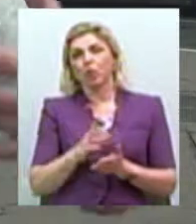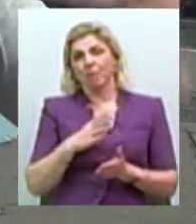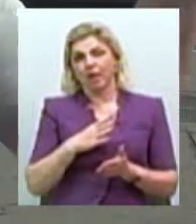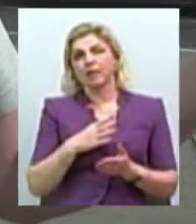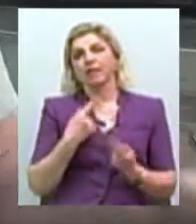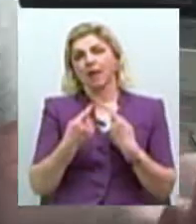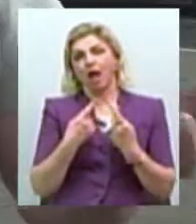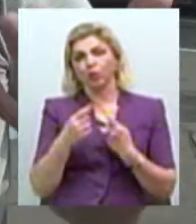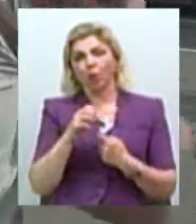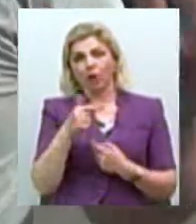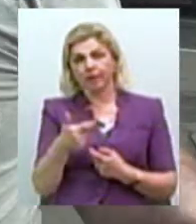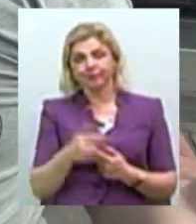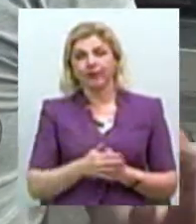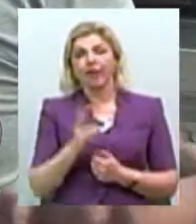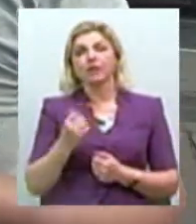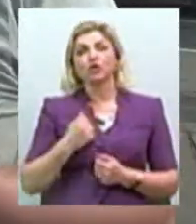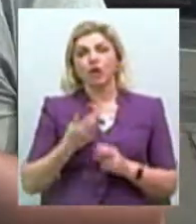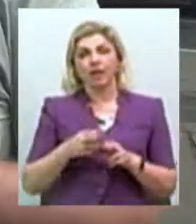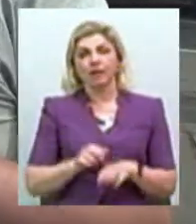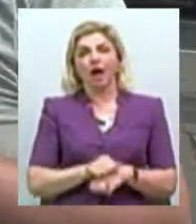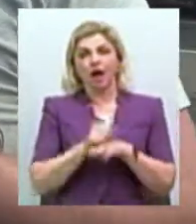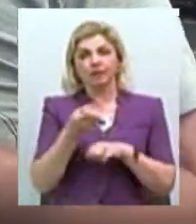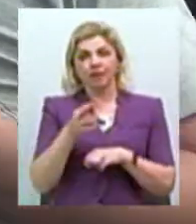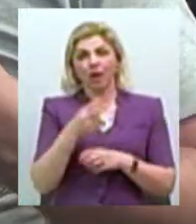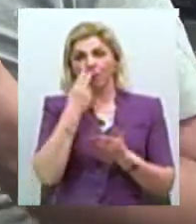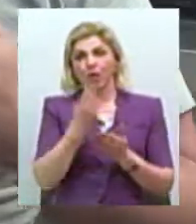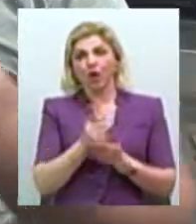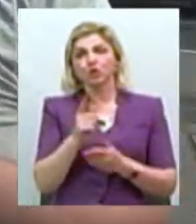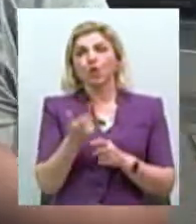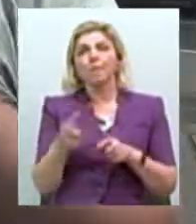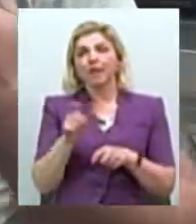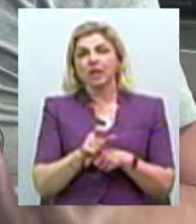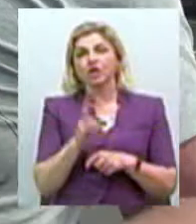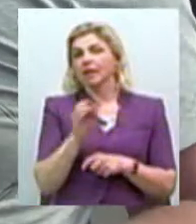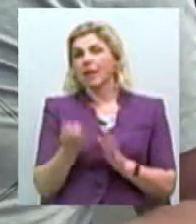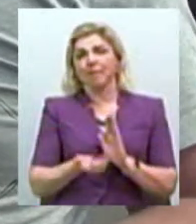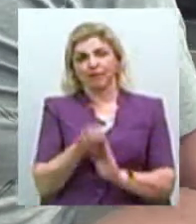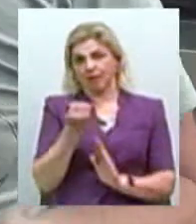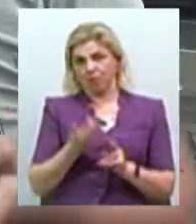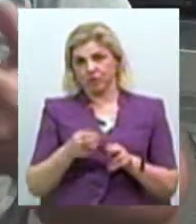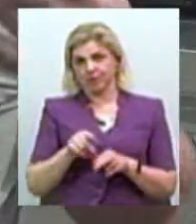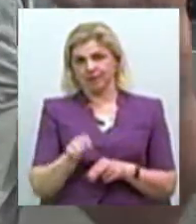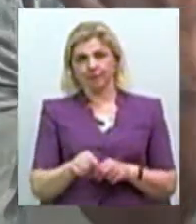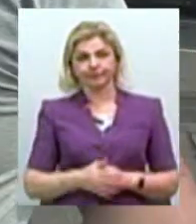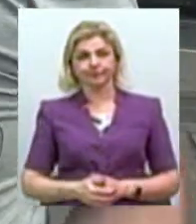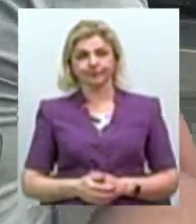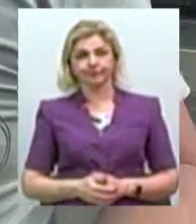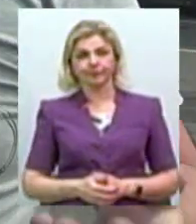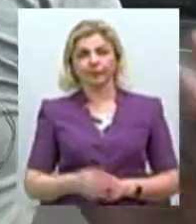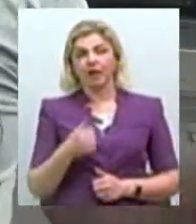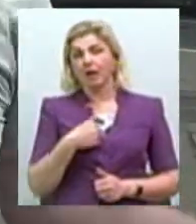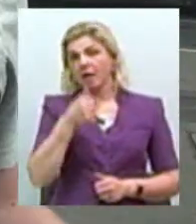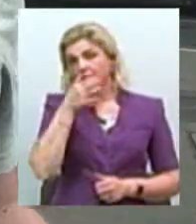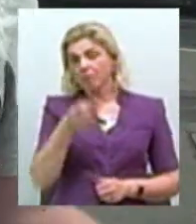діалог. На жаль, ця акція показала, що більшість не підтримує це. Я не можу